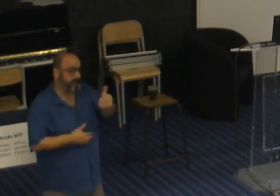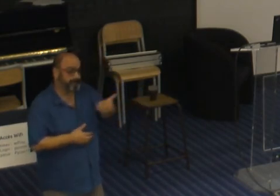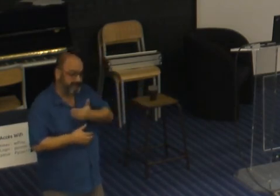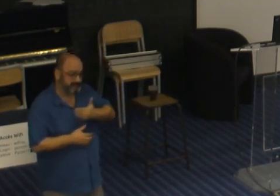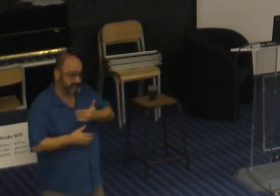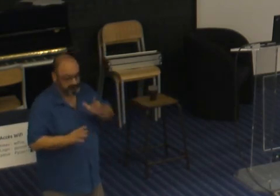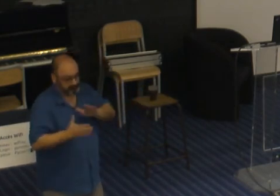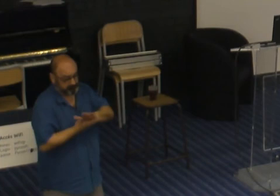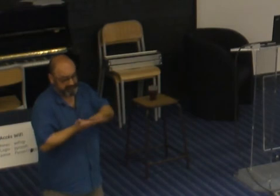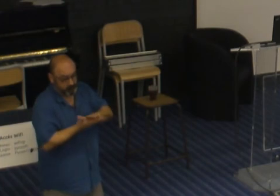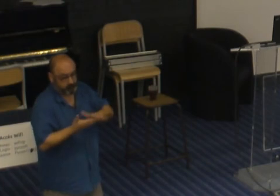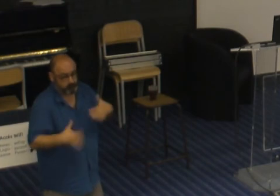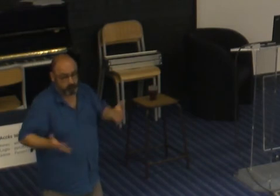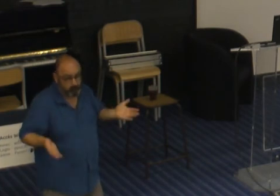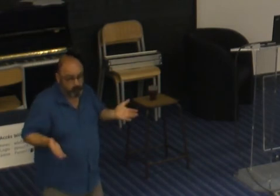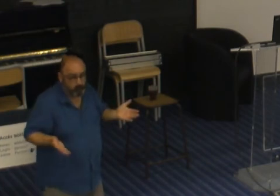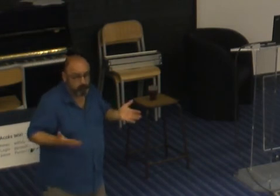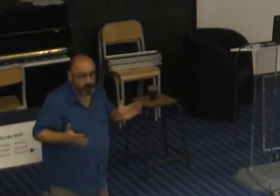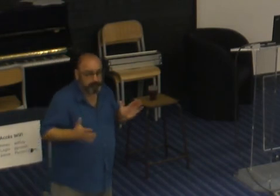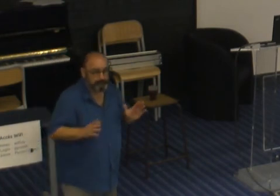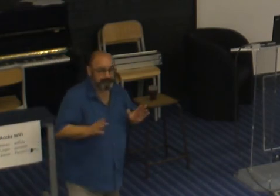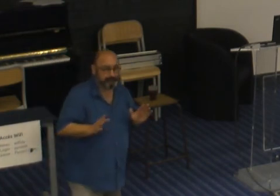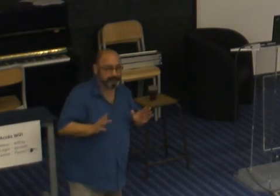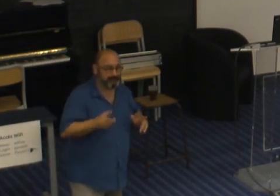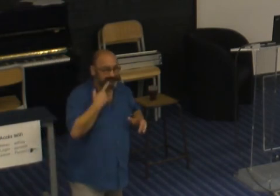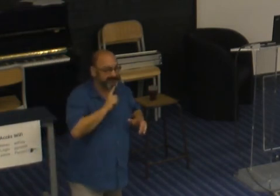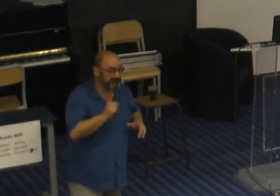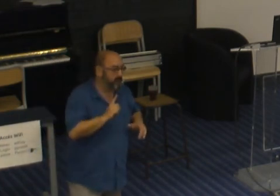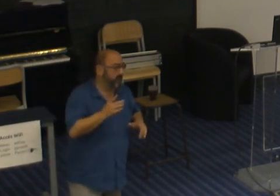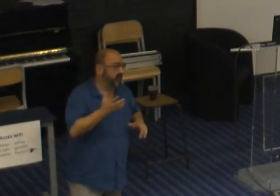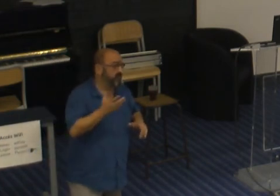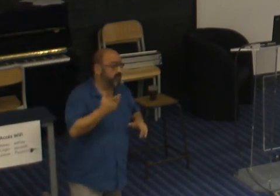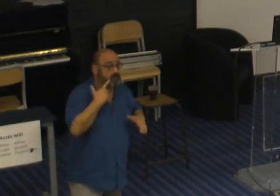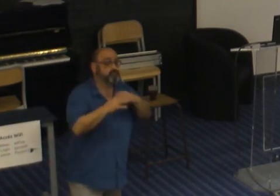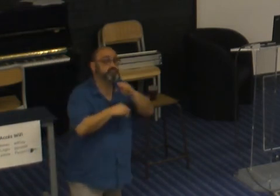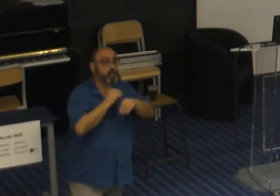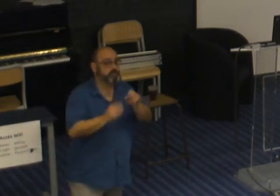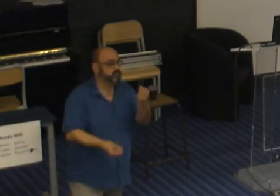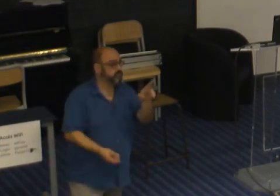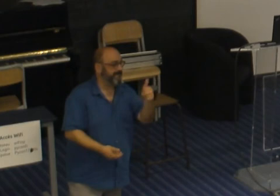'excuser enfin voilà c'est pas dire le monde n pas binaire